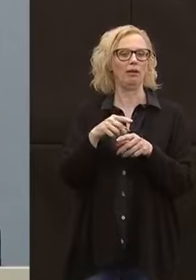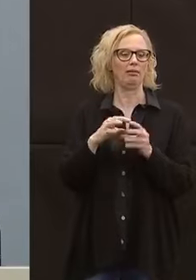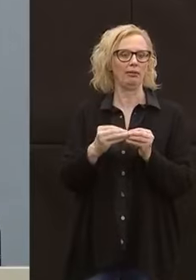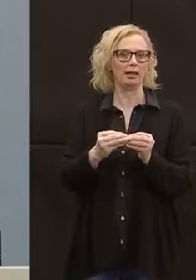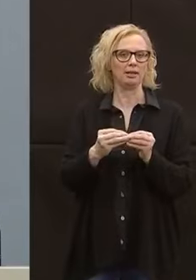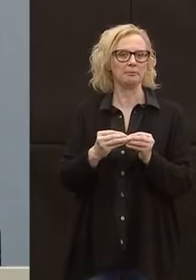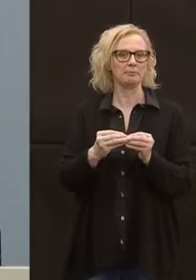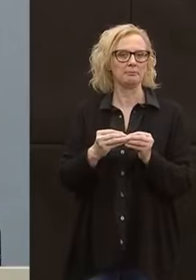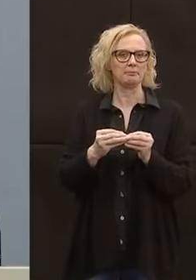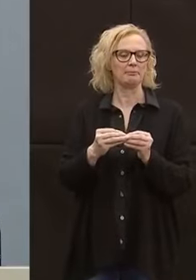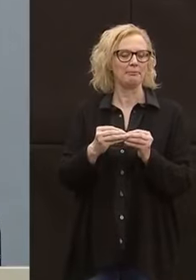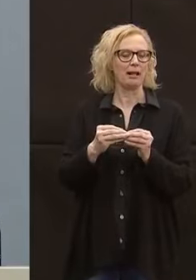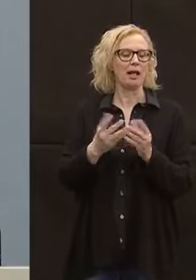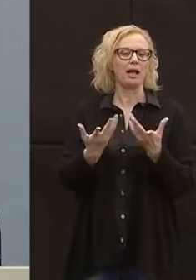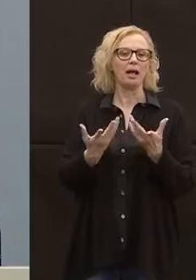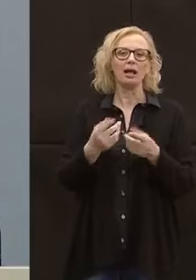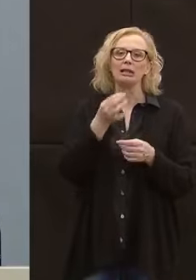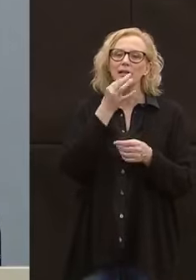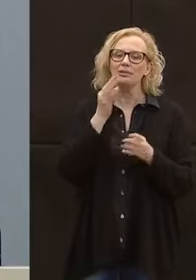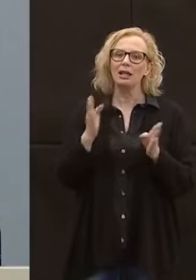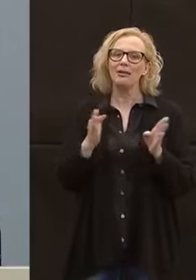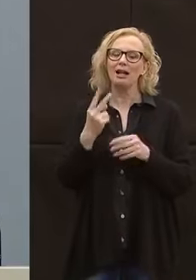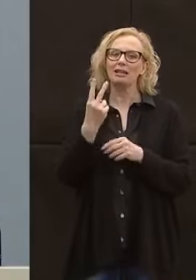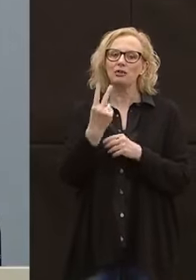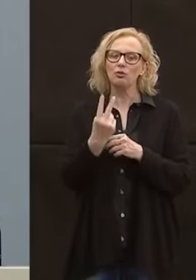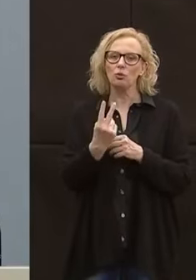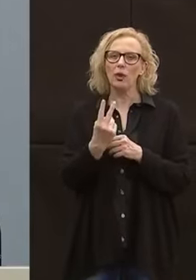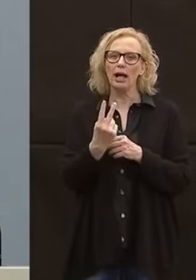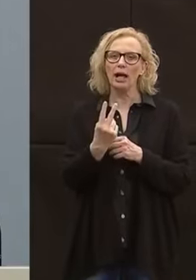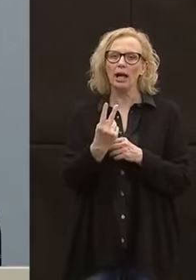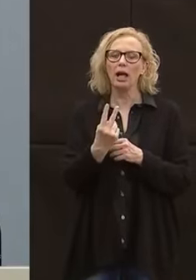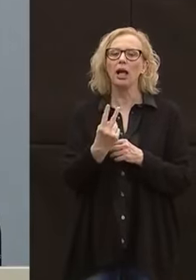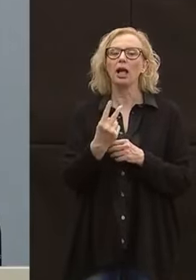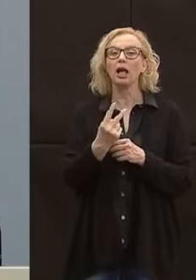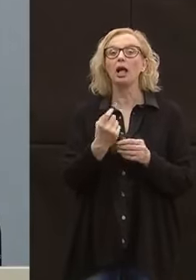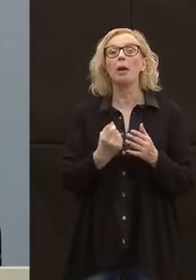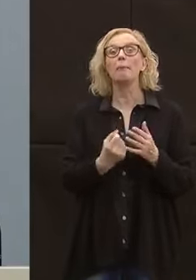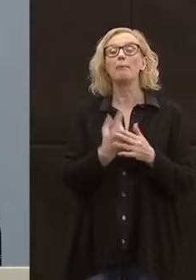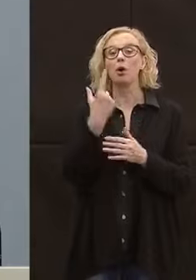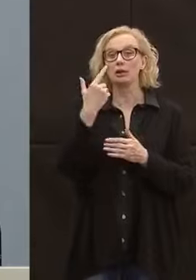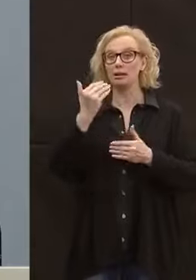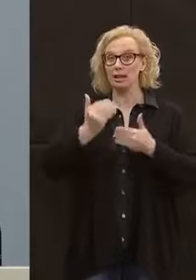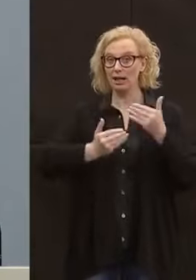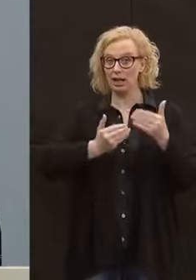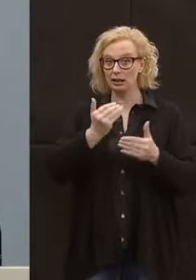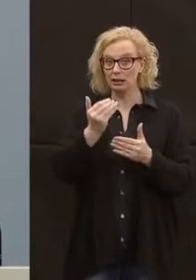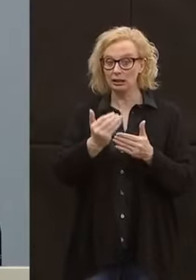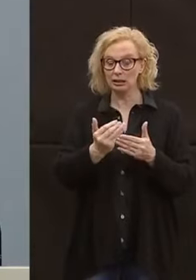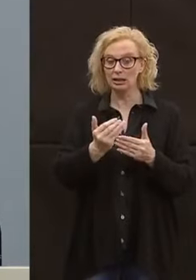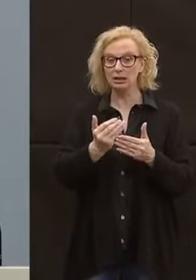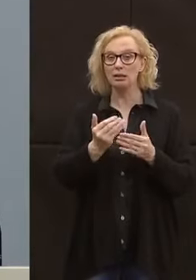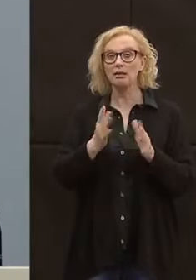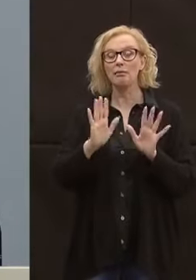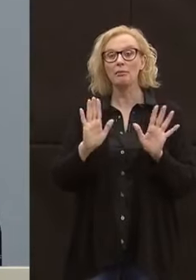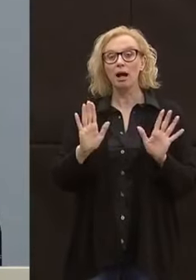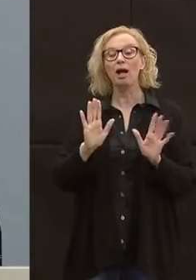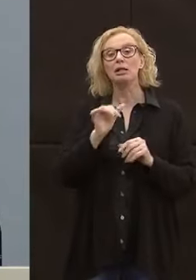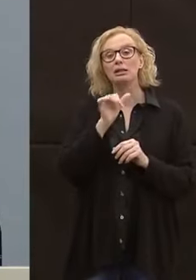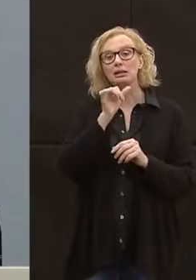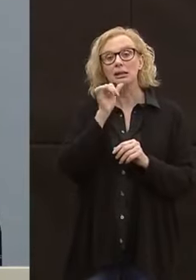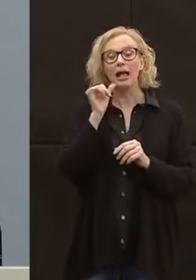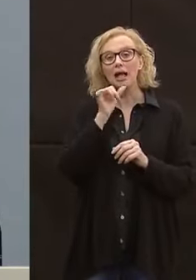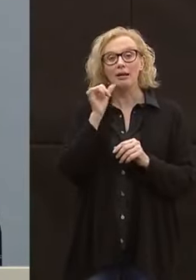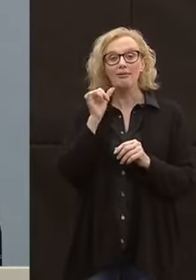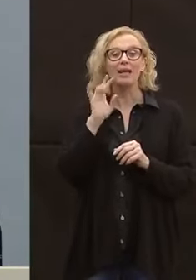Per dire cosa? Che la fase 2 sarà tanto più importante portarla avanti, quanto maggiore sarà la prevenzione del